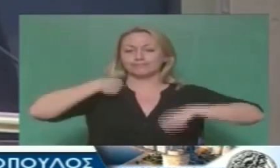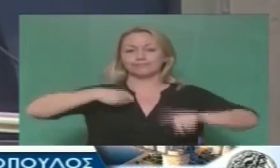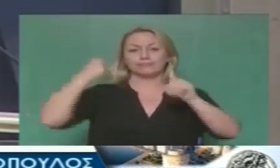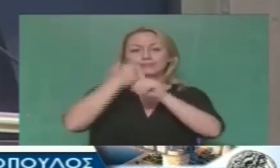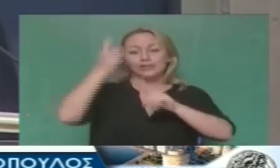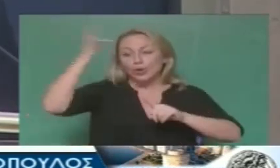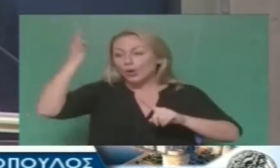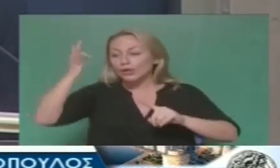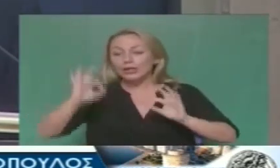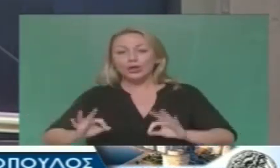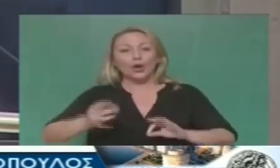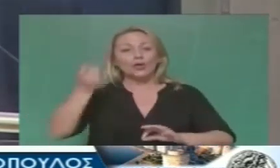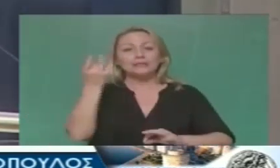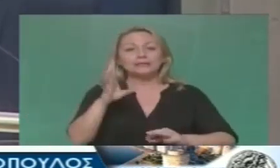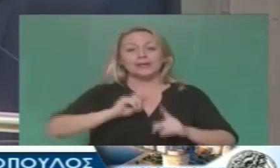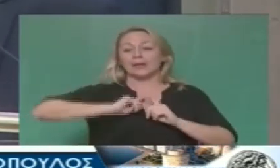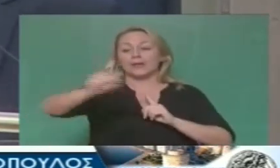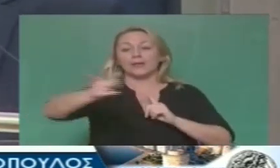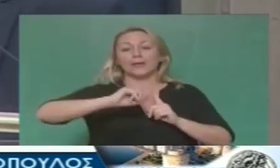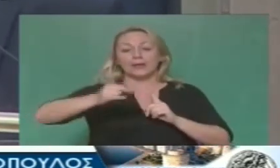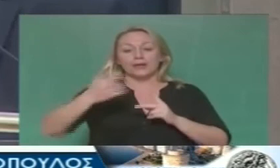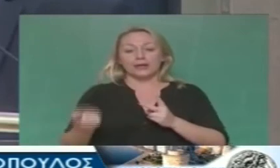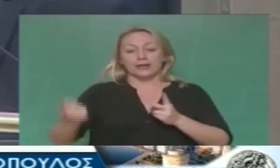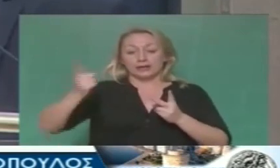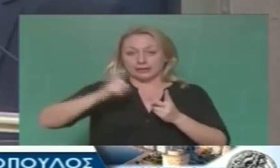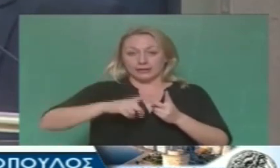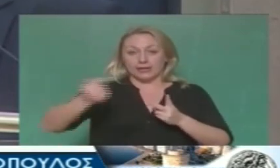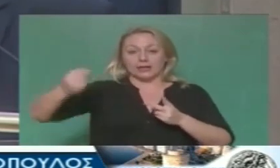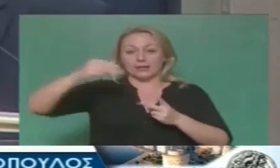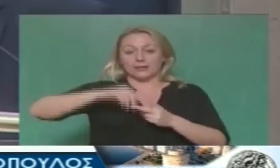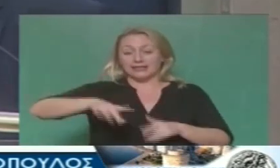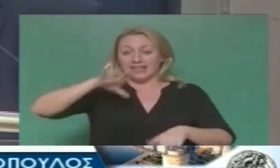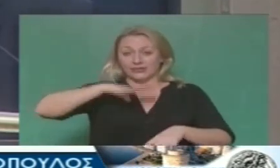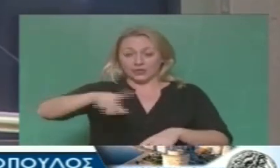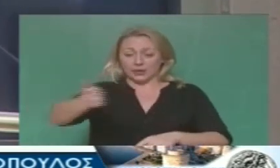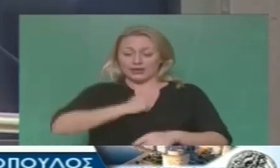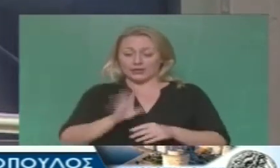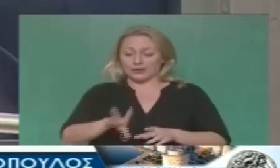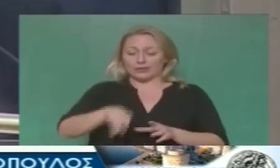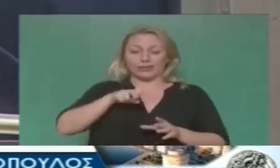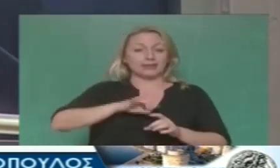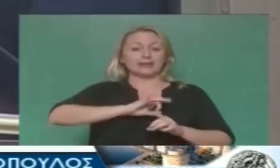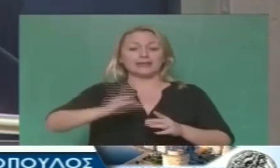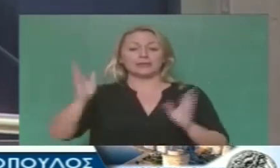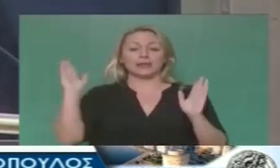αυτονόητο. Τη δωρεάν μετακίνησή του όπως είπαμε πριν και κανένα χέρι ιδιώτη να μας εκμεταλλεύεται κρατικός φορέας.